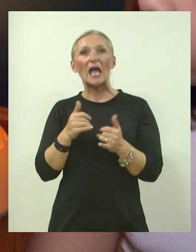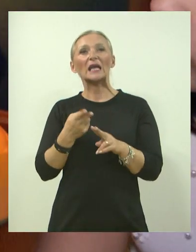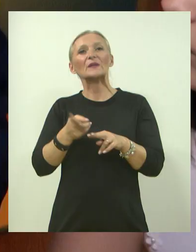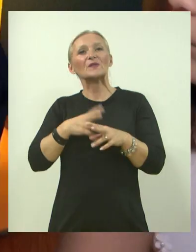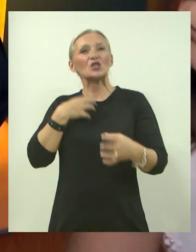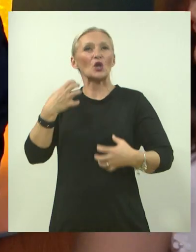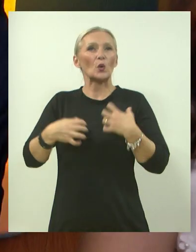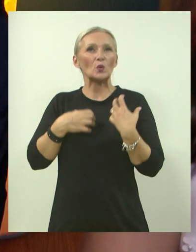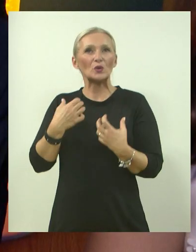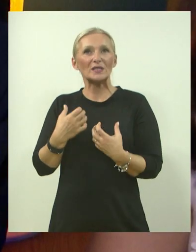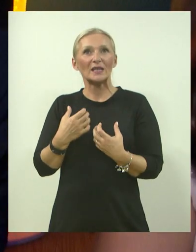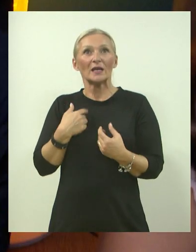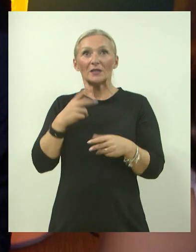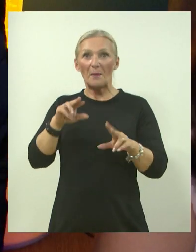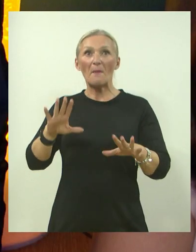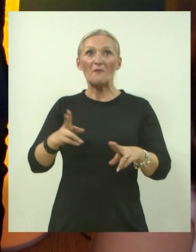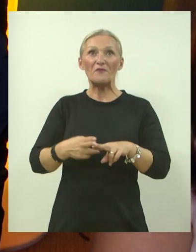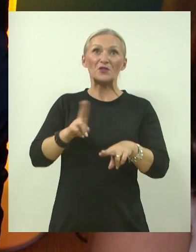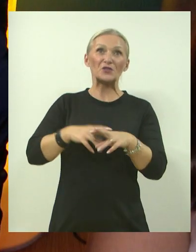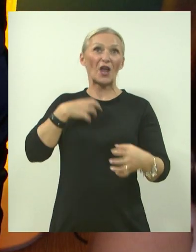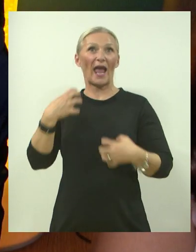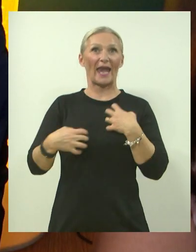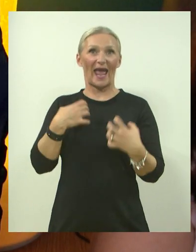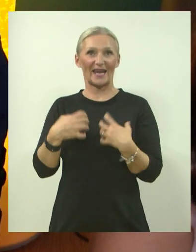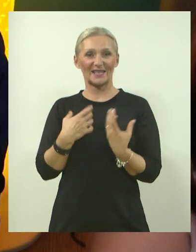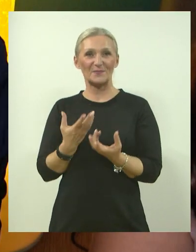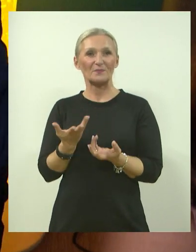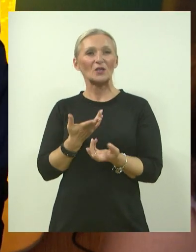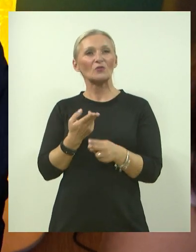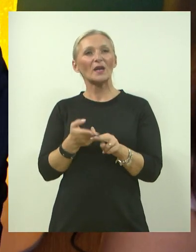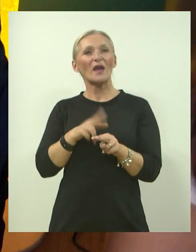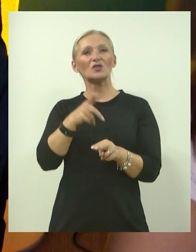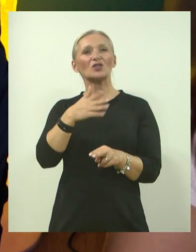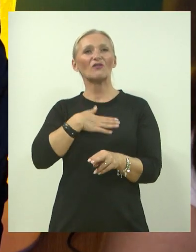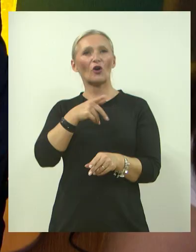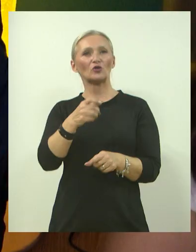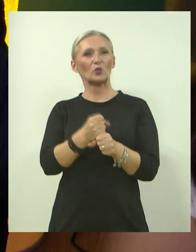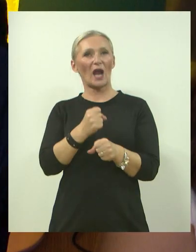energije? Više energije. Što bi sad ti tu najviše volio raditi?